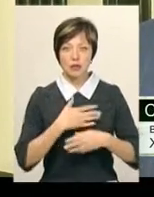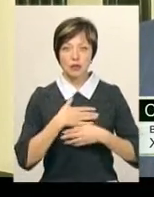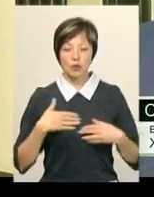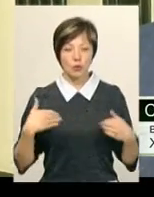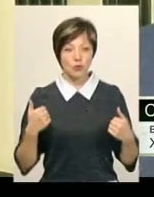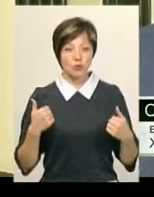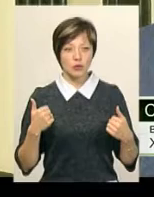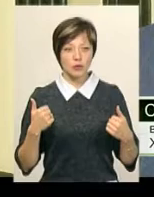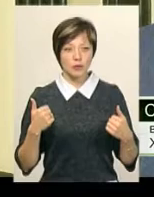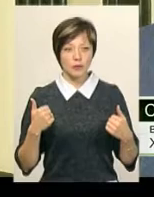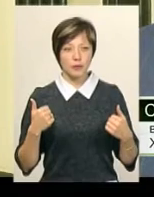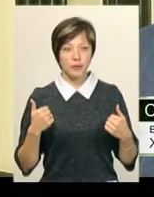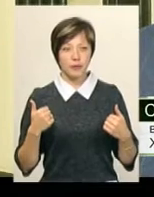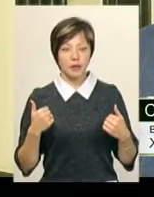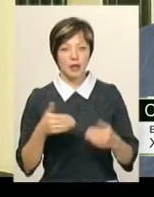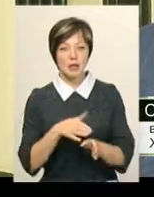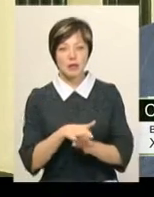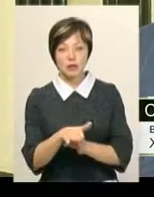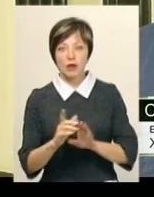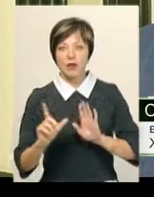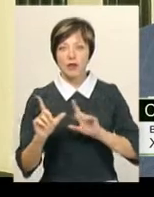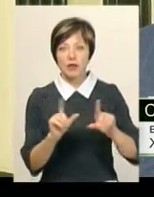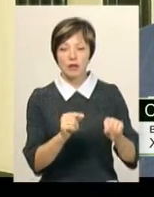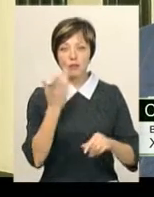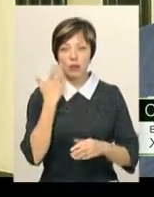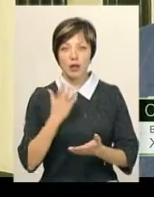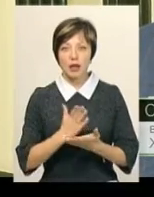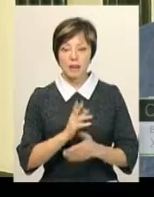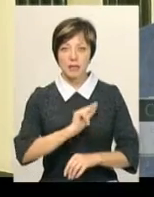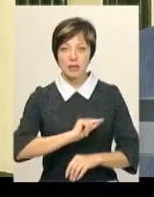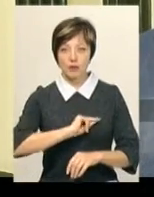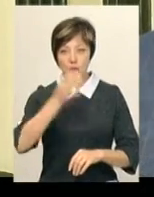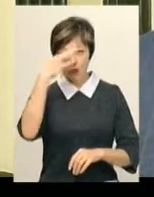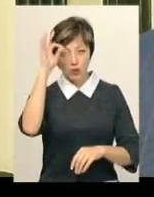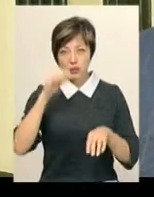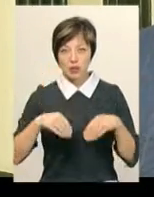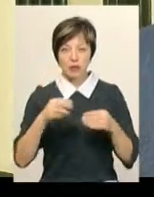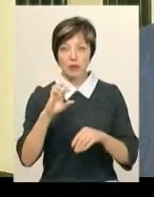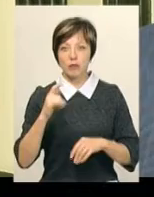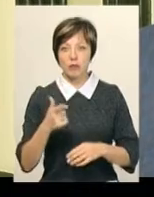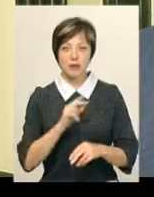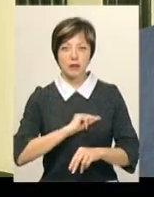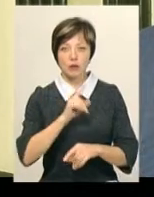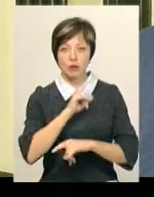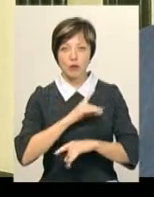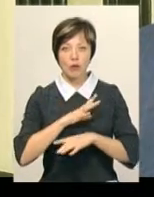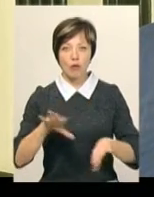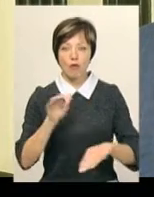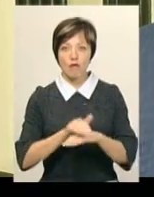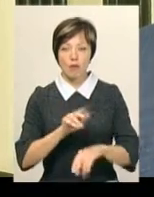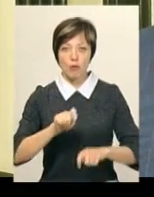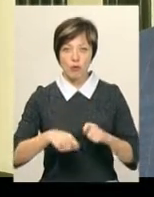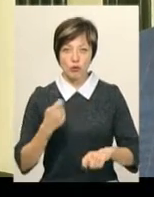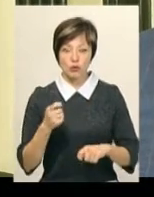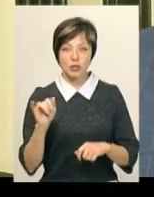здійснювати виїзд, поки є працівники поліції. Для того, щоб не дати бажаю, працівниками не було виявлено якесь порушення